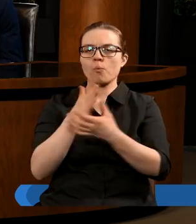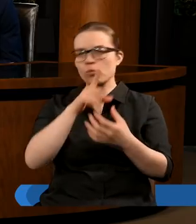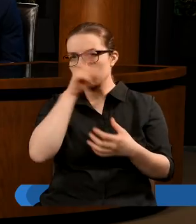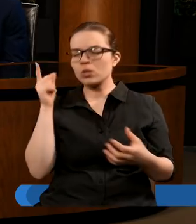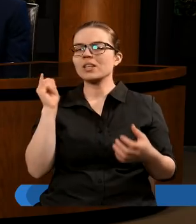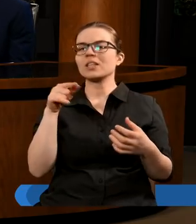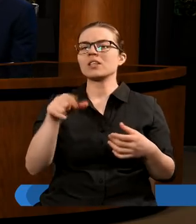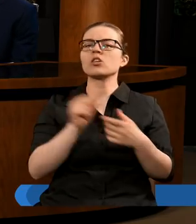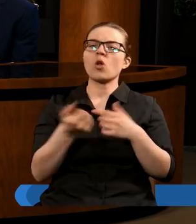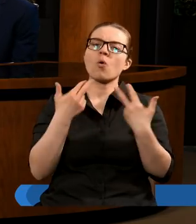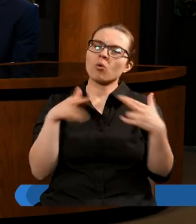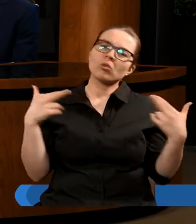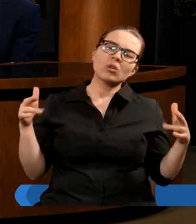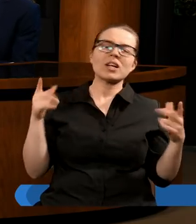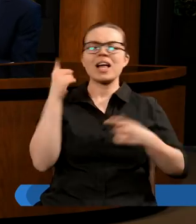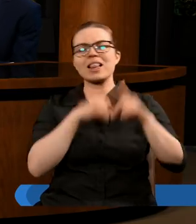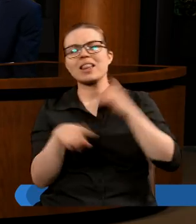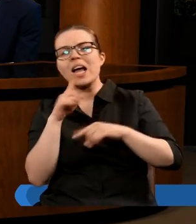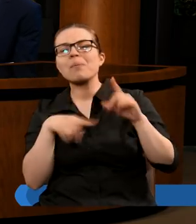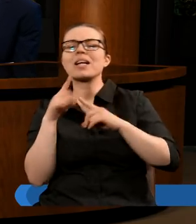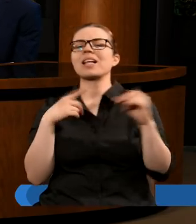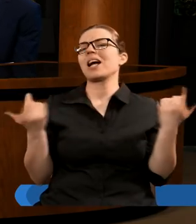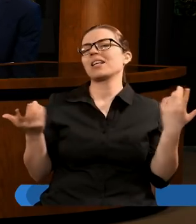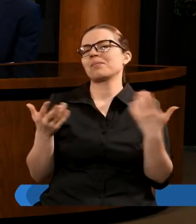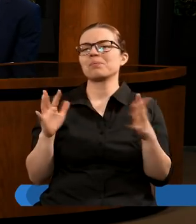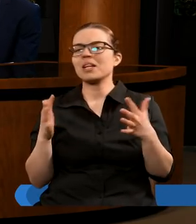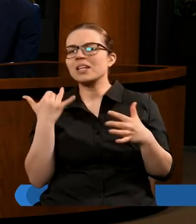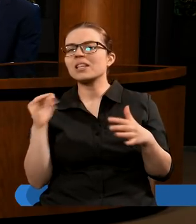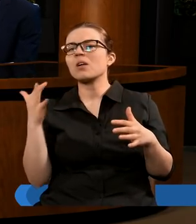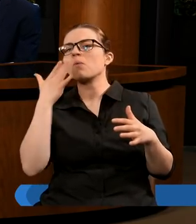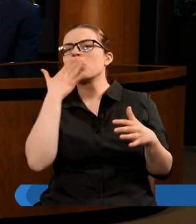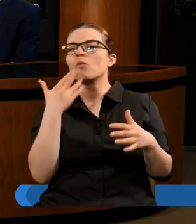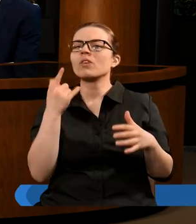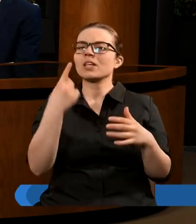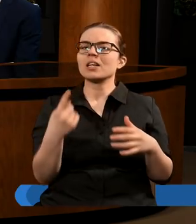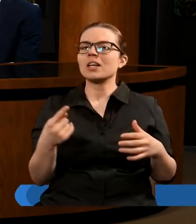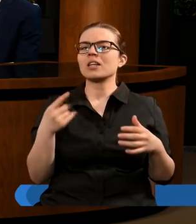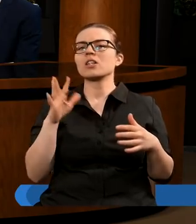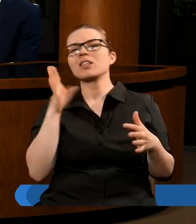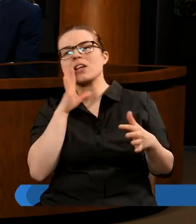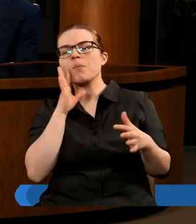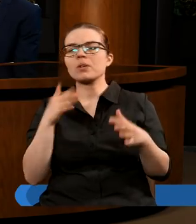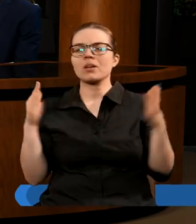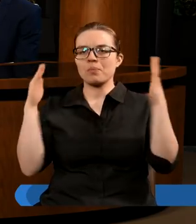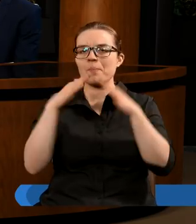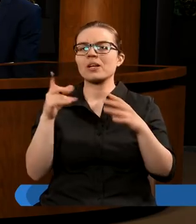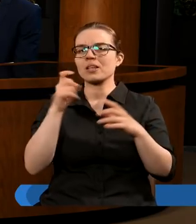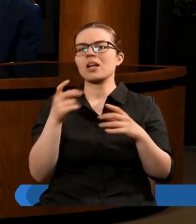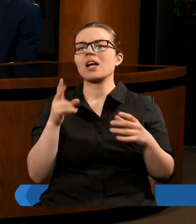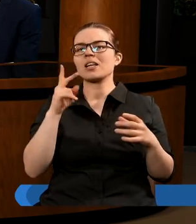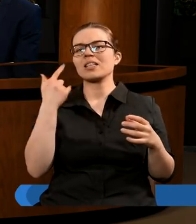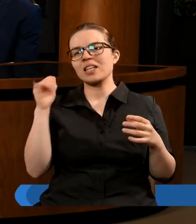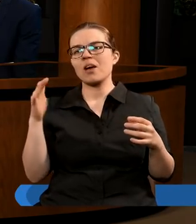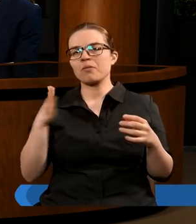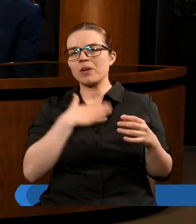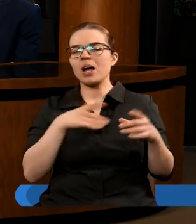No i są różnego rodzaju interpretacje, między innymi, która mówi, że jeden z domniemanych tytułów papieskich, Vicarius Philidei,